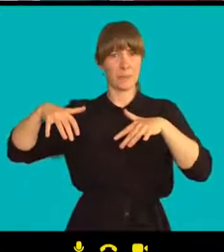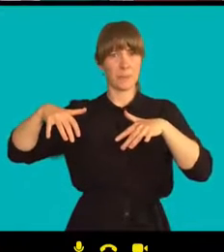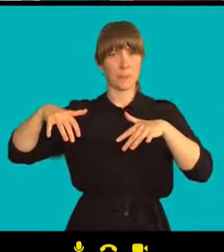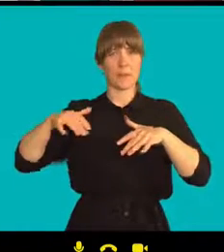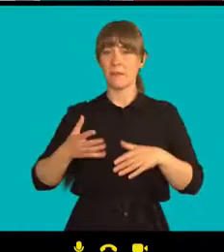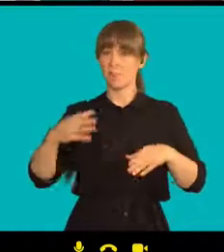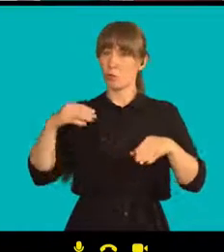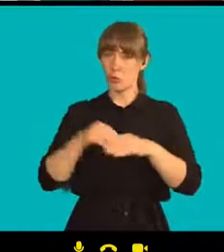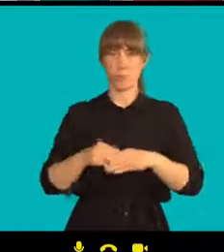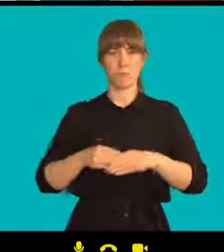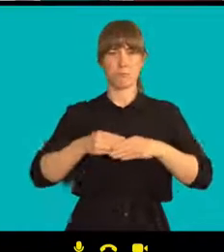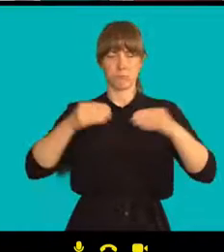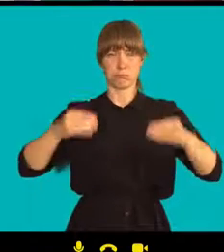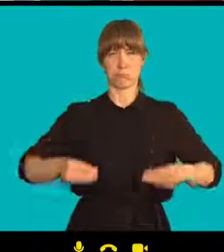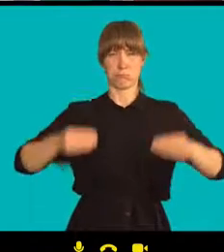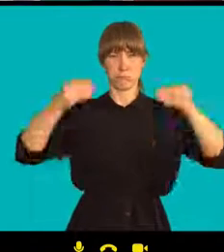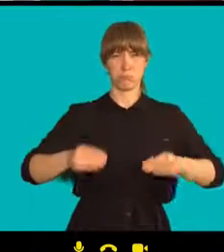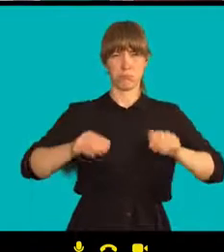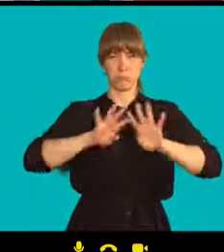Bylo jasně vidět,